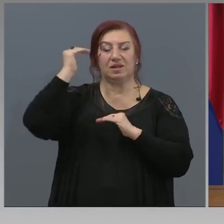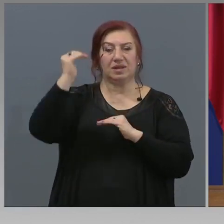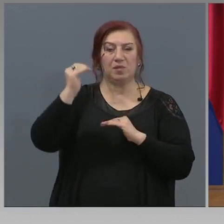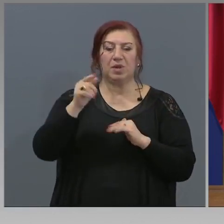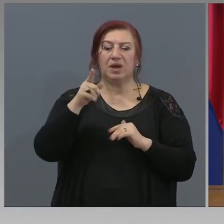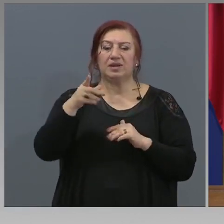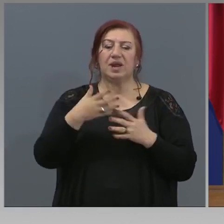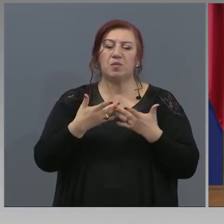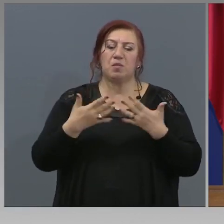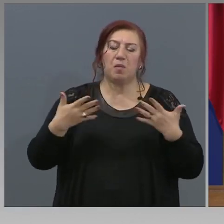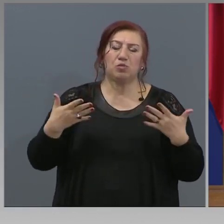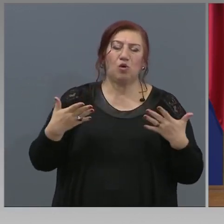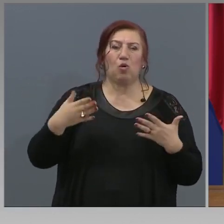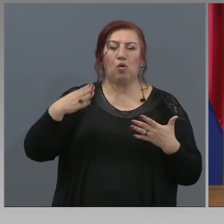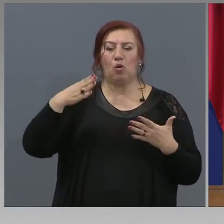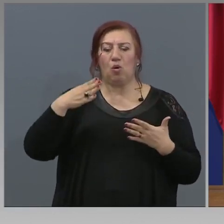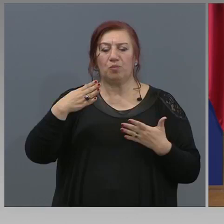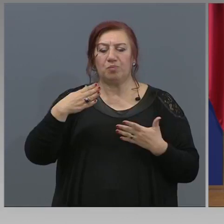дисциплини е много по-голямо,